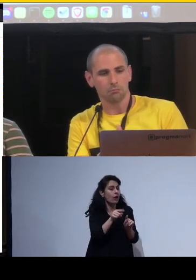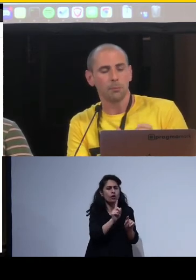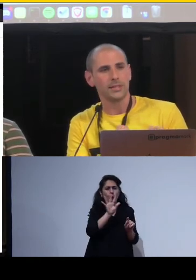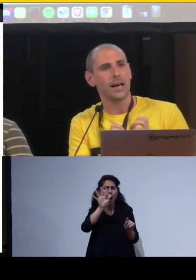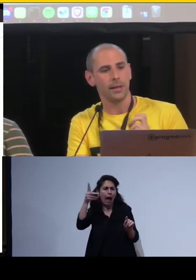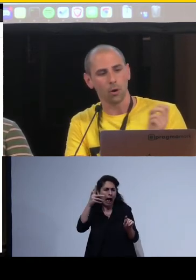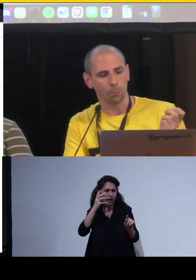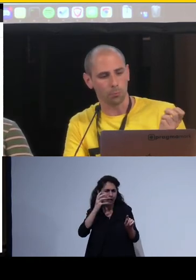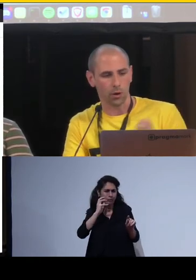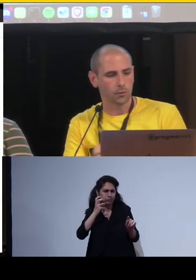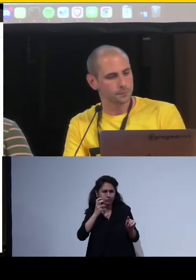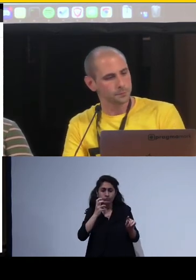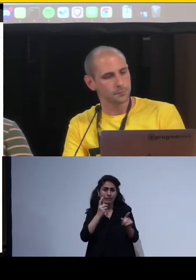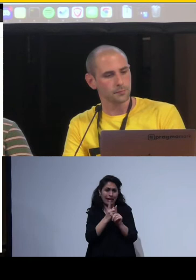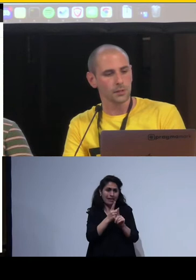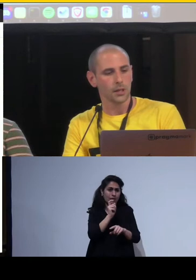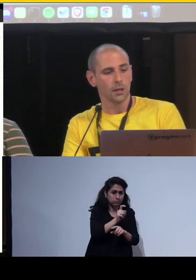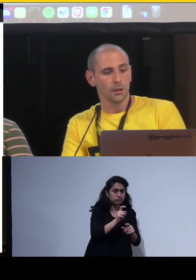temporizzabile oppure no.